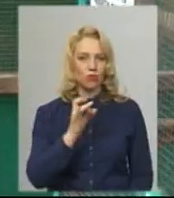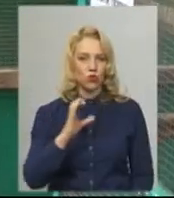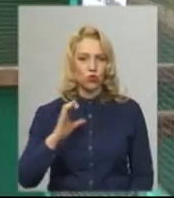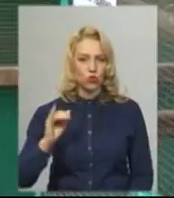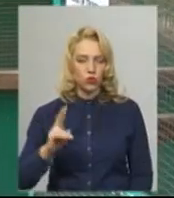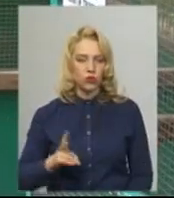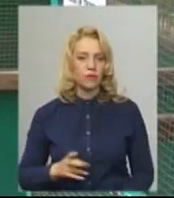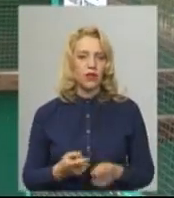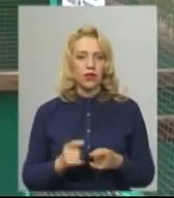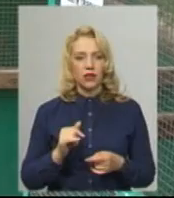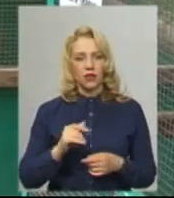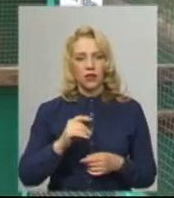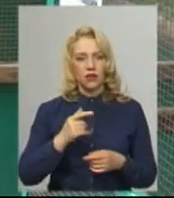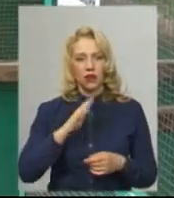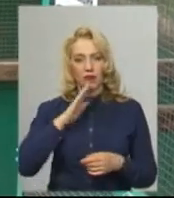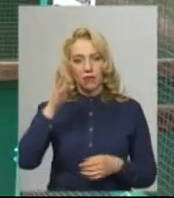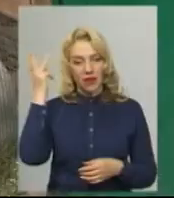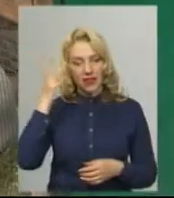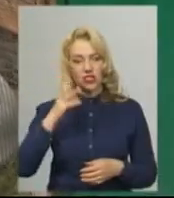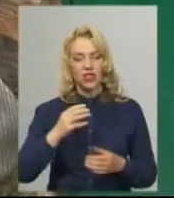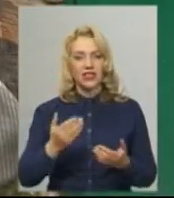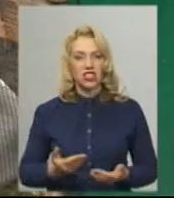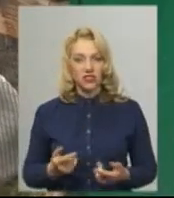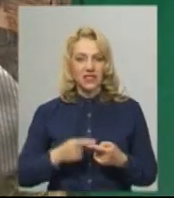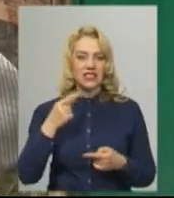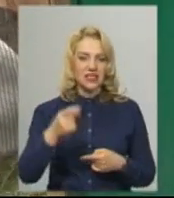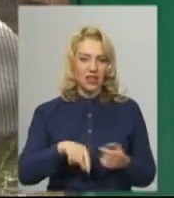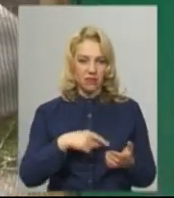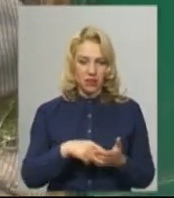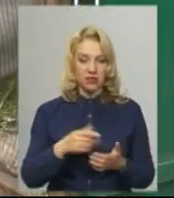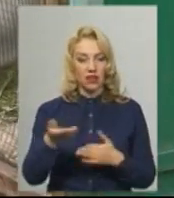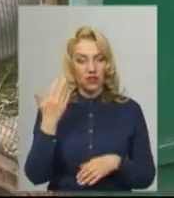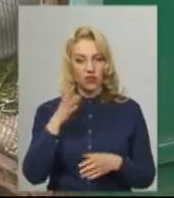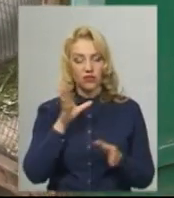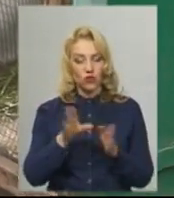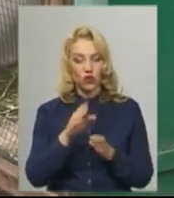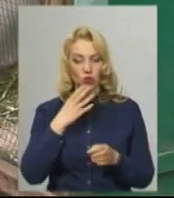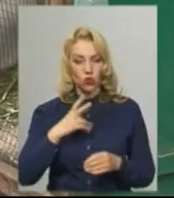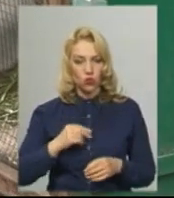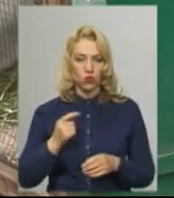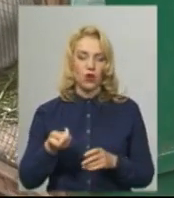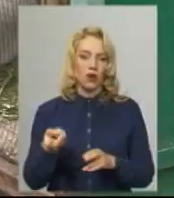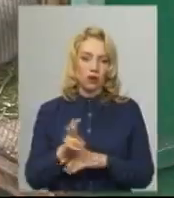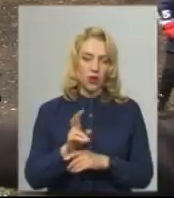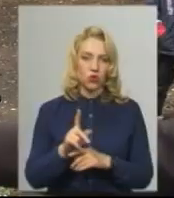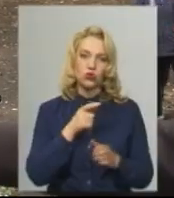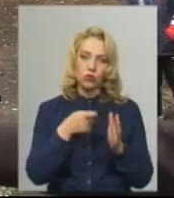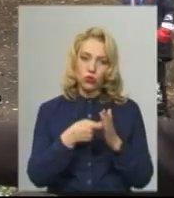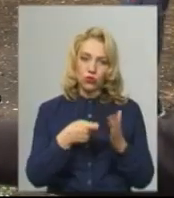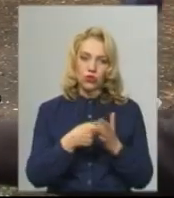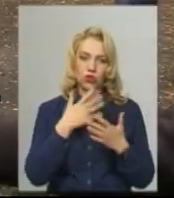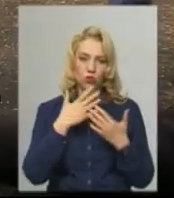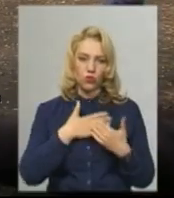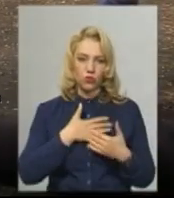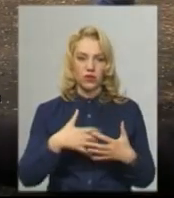Хмельничанка Ірина живе за містом. Разом із донькою до карантину кожного місяця приходили, аби погодувати улюблених тварин зоокуточка.